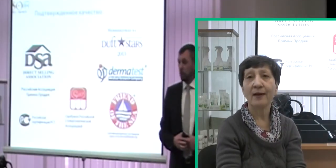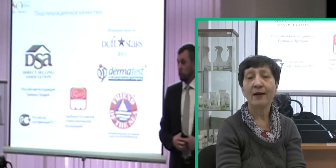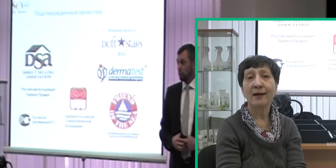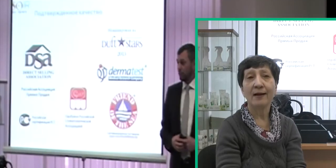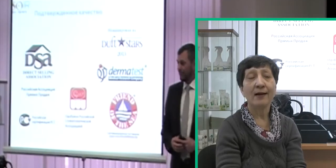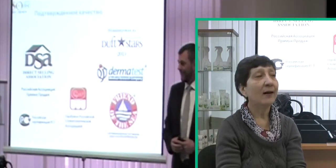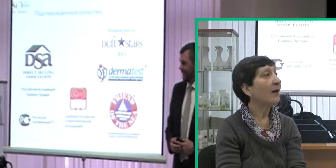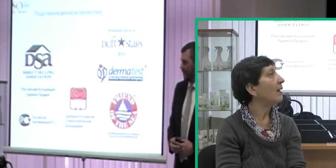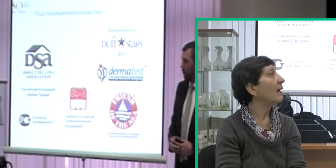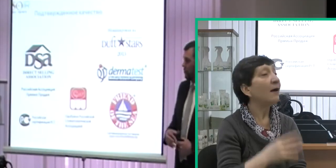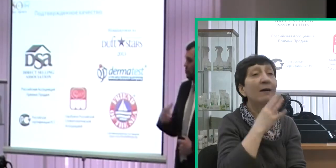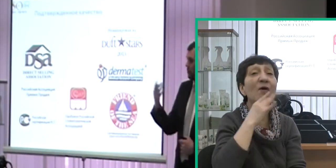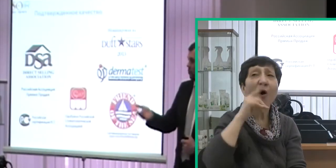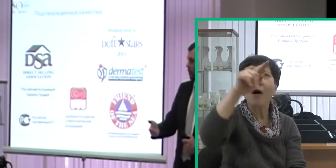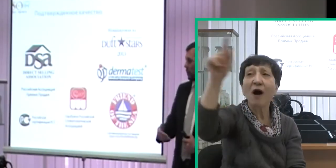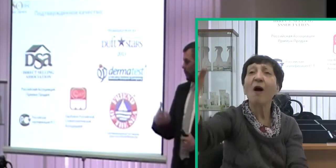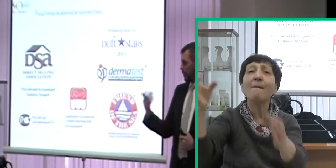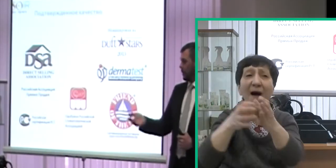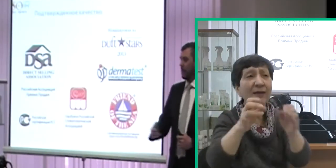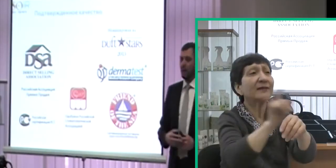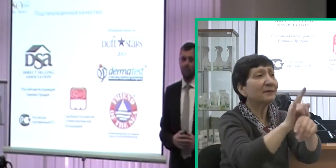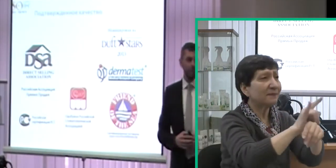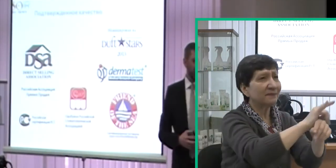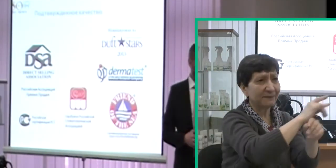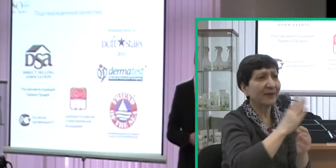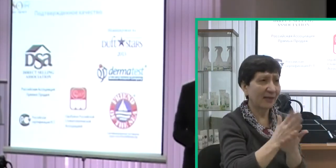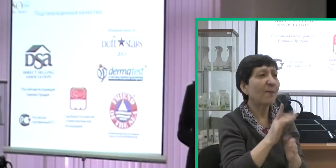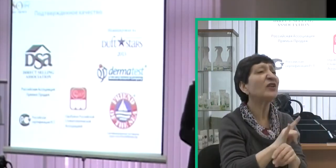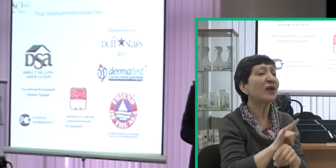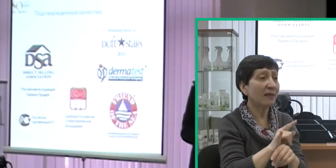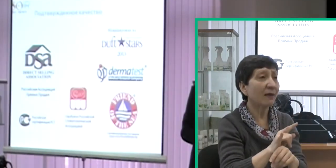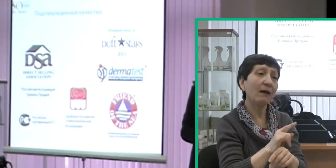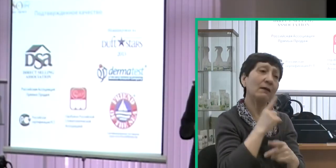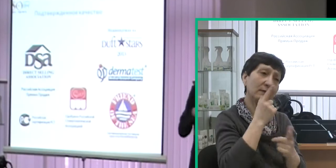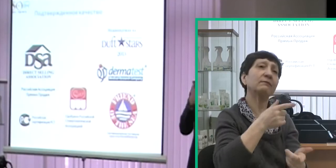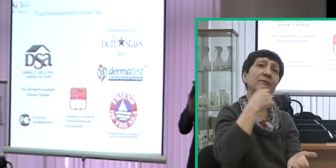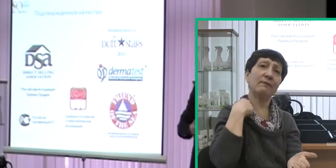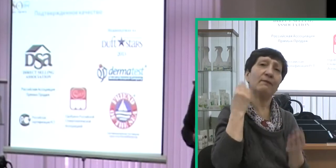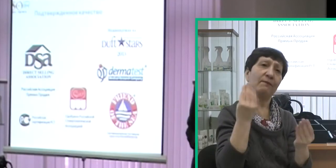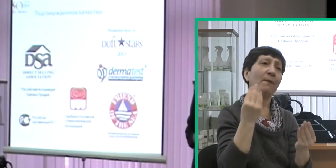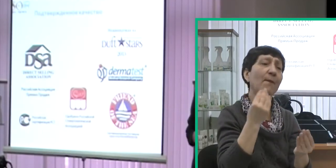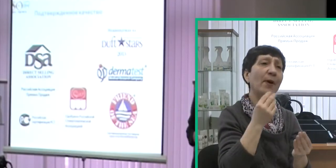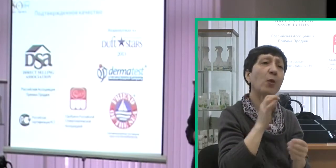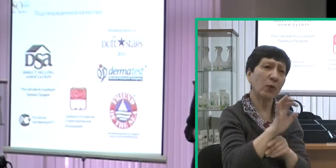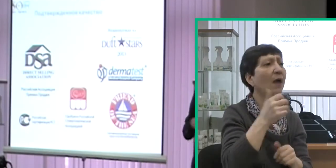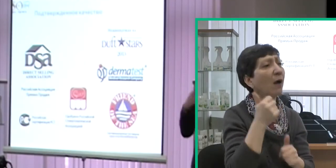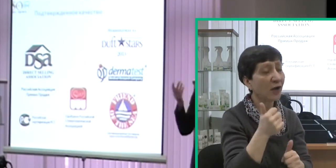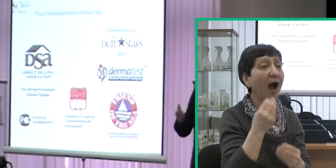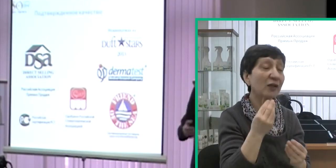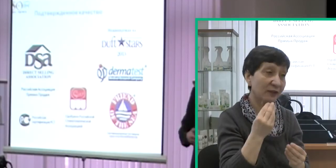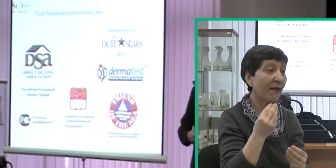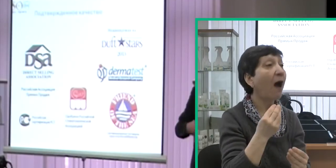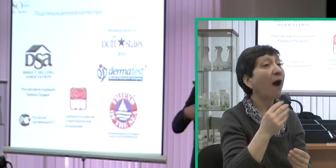Это не шутка. Потому что очень много компаний прямых продаж, которые заявляют о своих